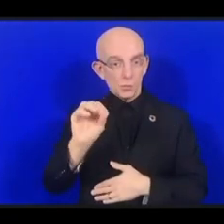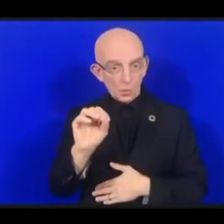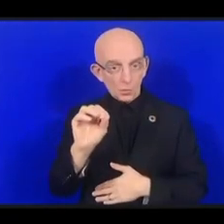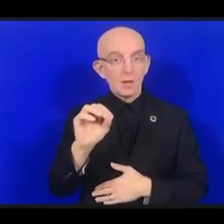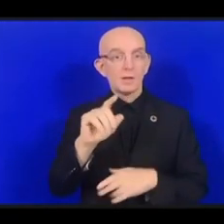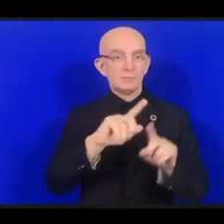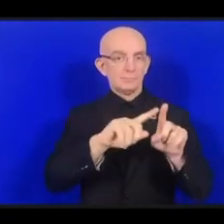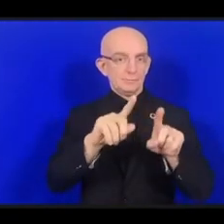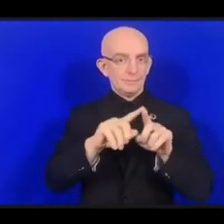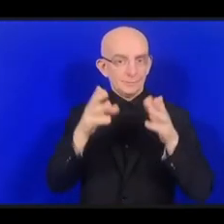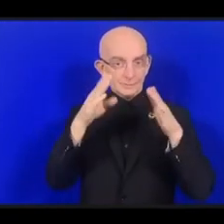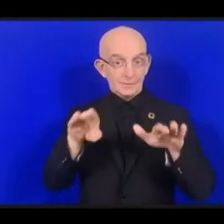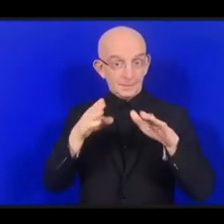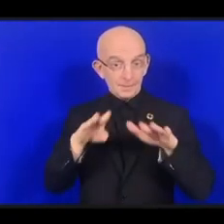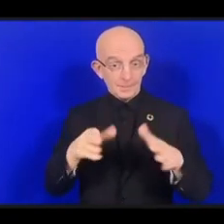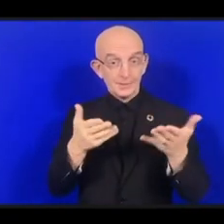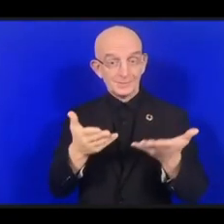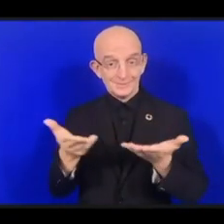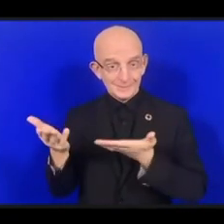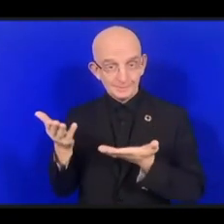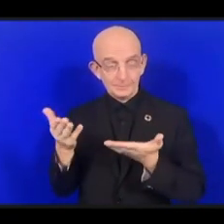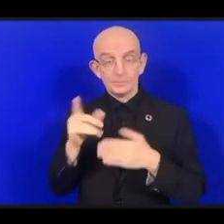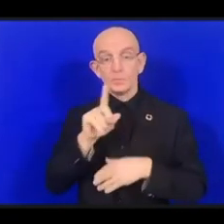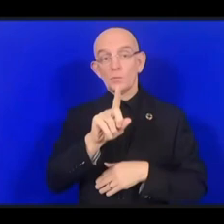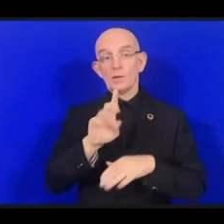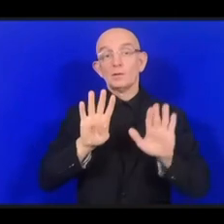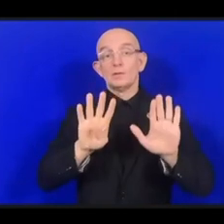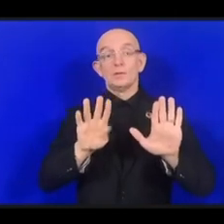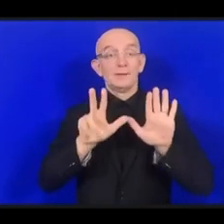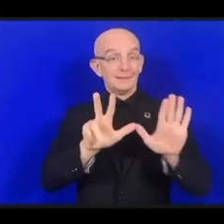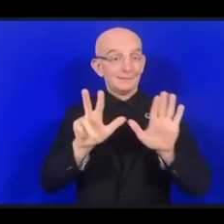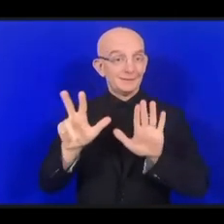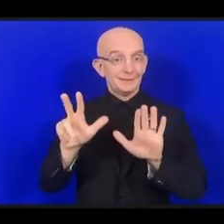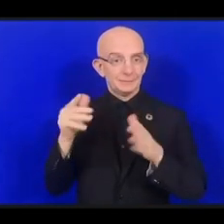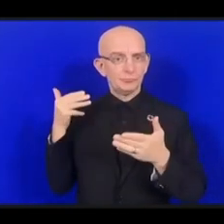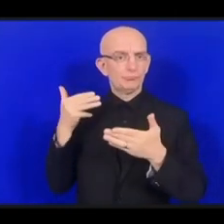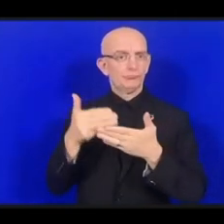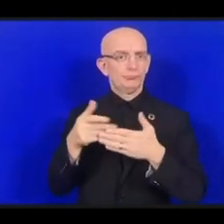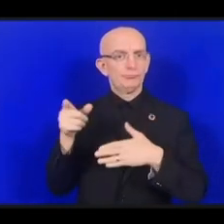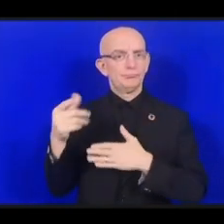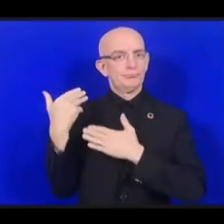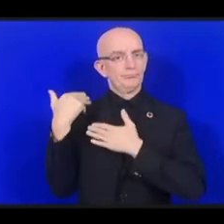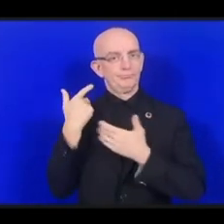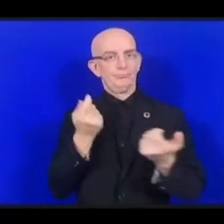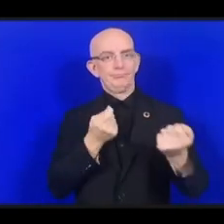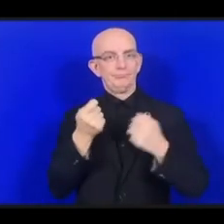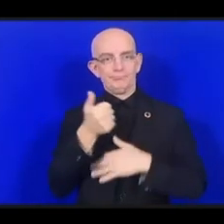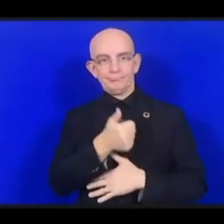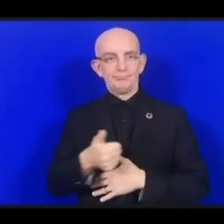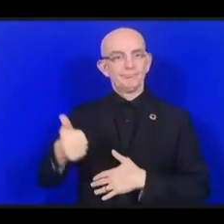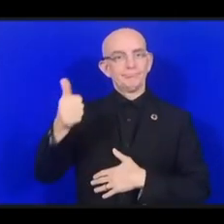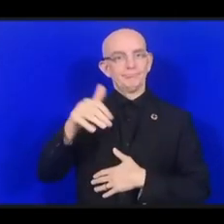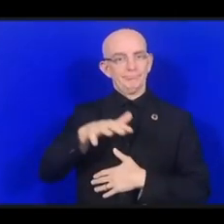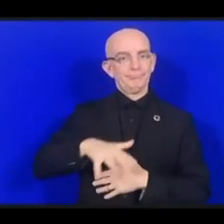он является верховным жрецом храма Киомизо-дера. В Японии